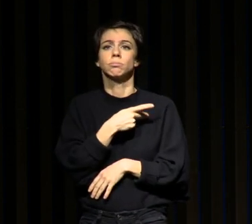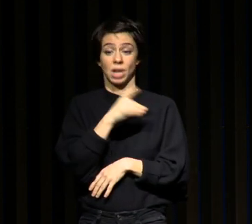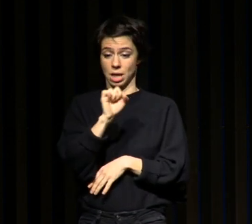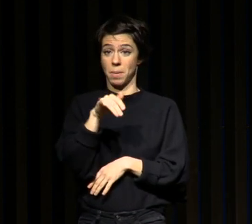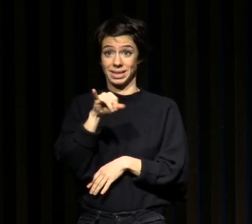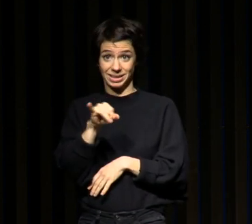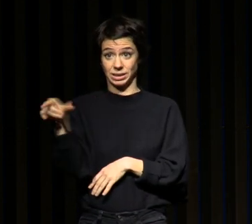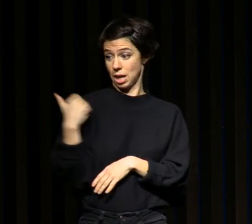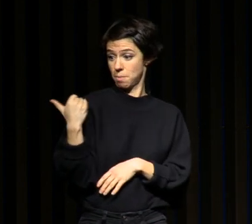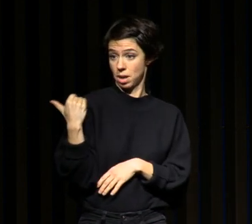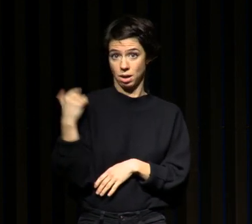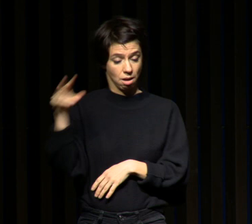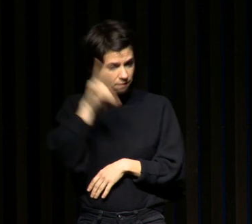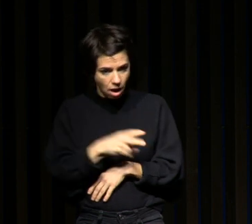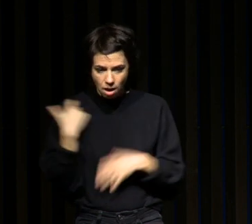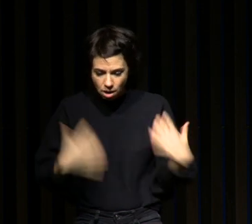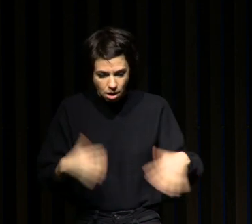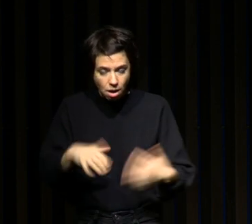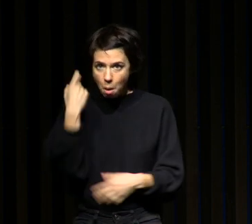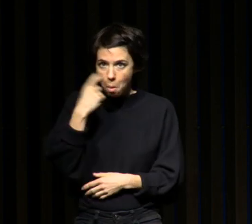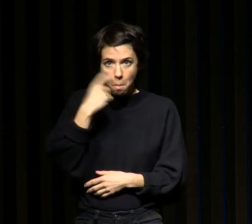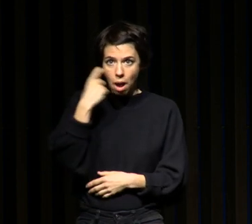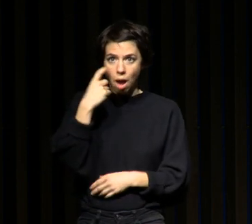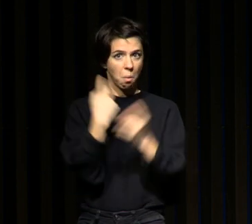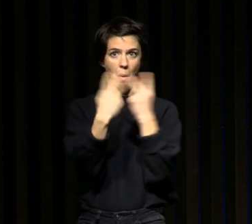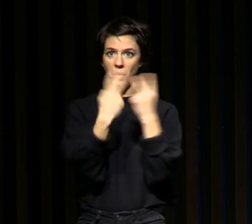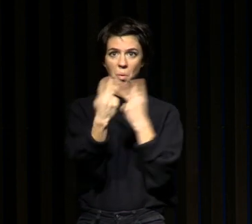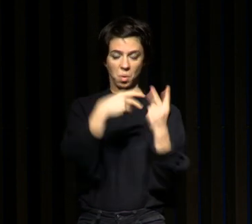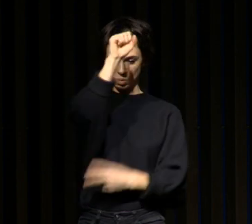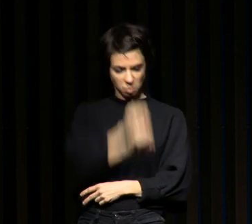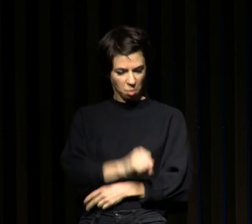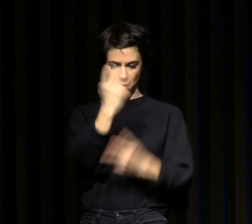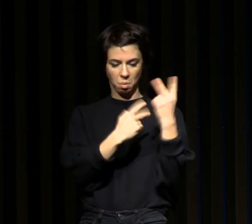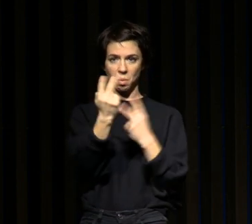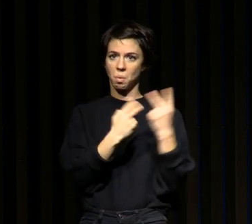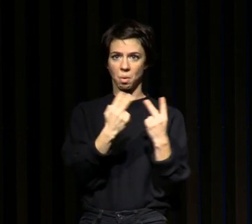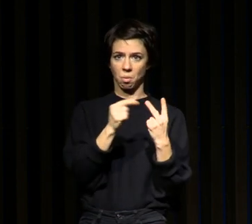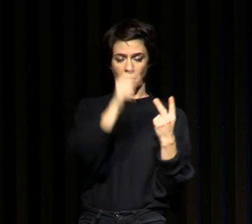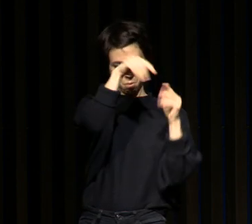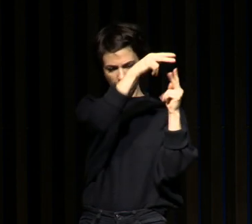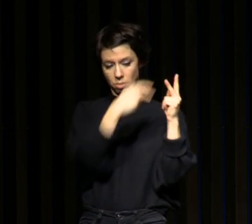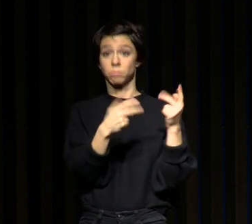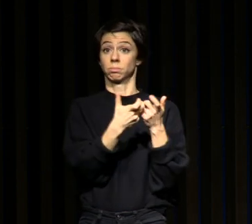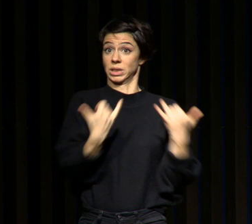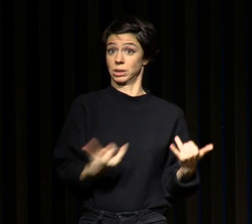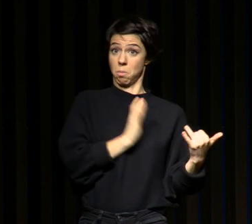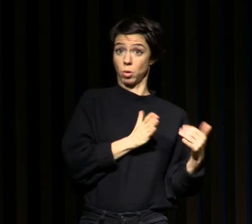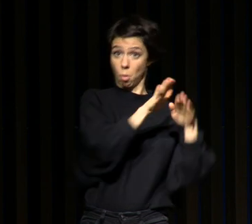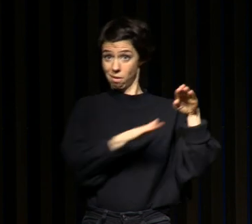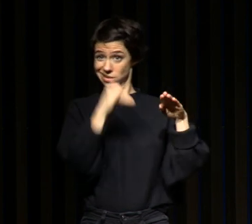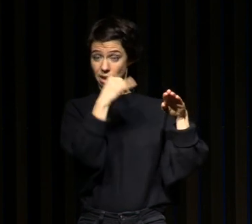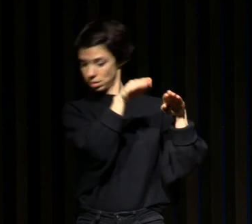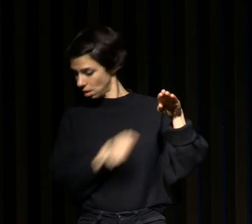de l'autoroute de ces stas qui descendent à Narbonne. Et en fait, ces gens nous disent qu'ils étaient très fatigués.